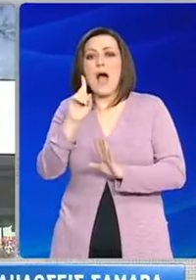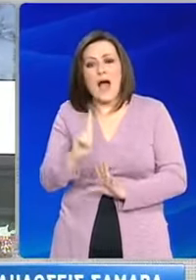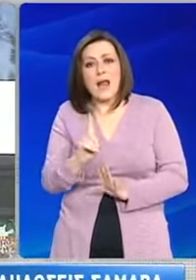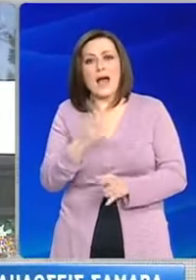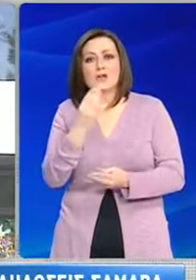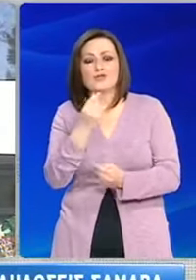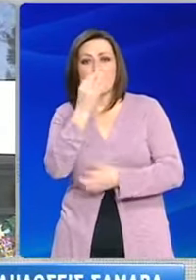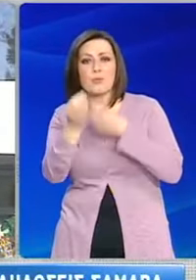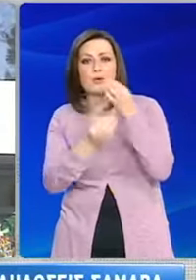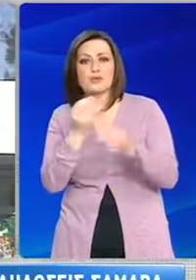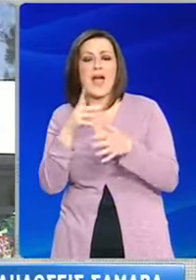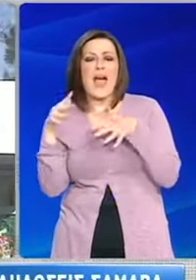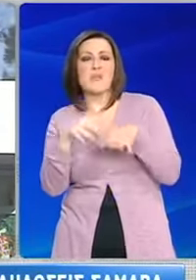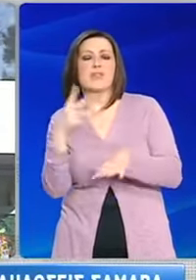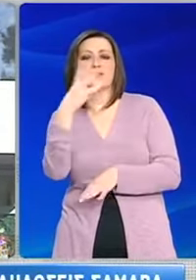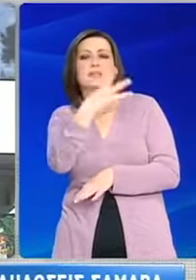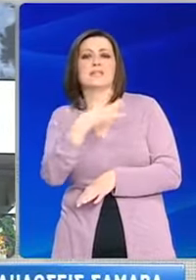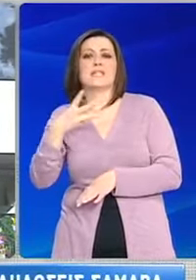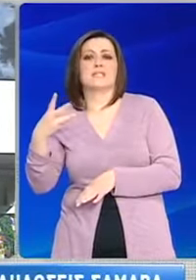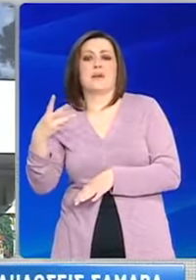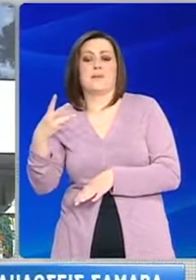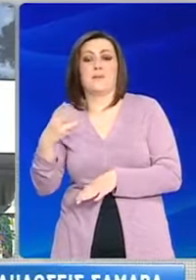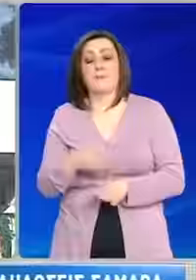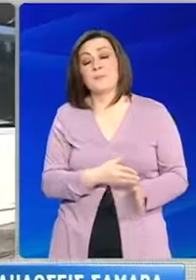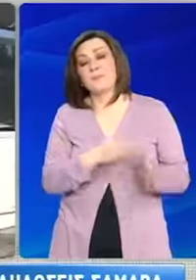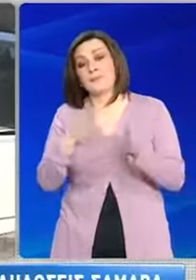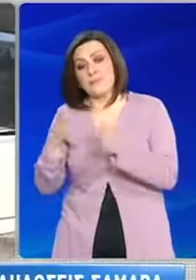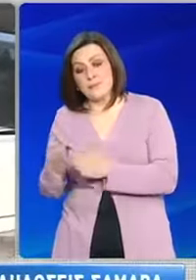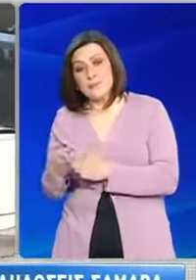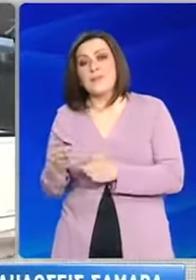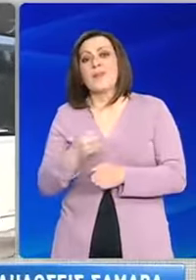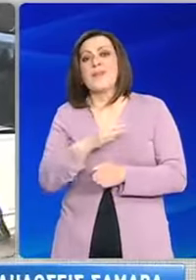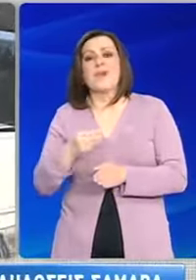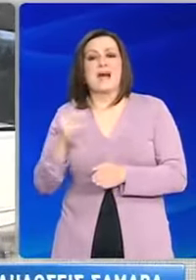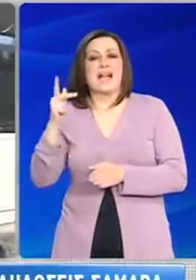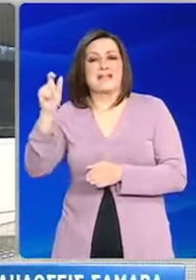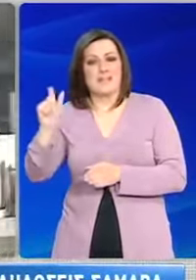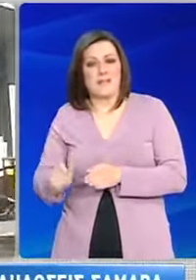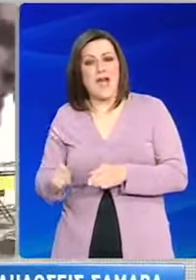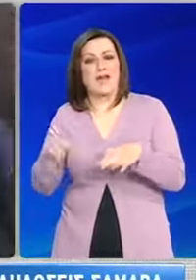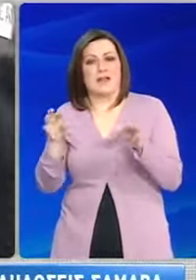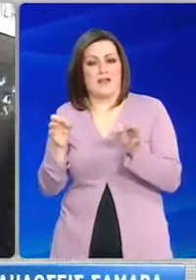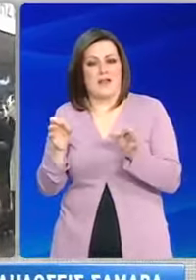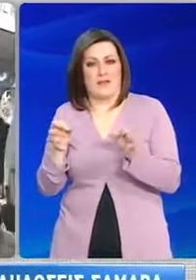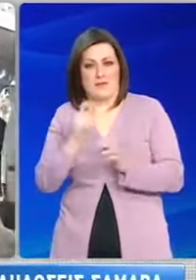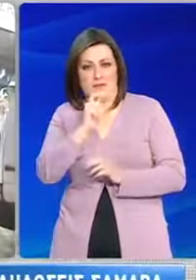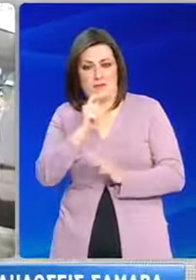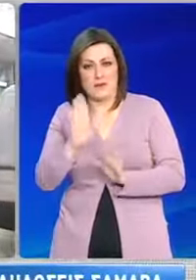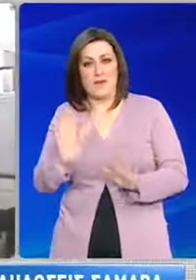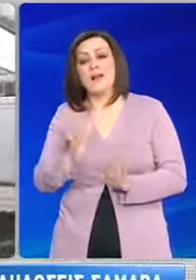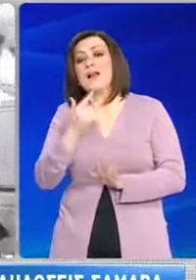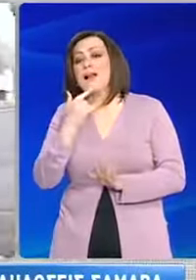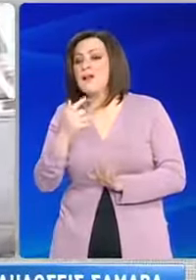μέθοδο της επίθεσης των ΣΥΡΙΖΑ. Την ίδια ώρα τους ισχυρισμούς του Ηλία Κασιδιάρη, σε ραδιοφωνικό σταθμό περί ύπαρξης